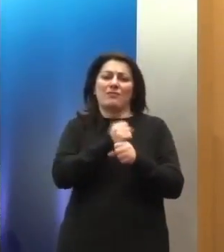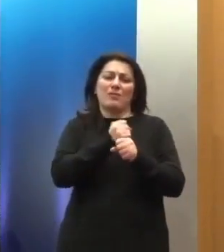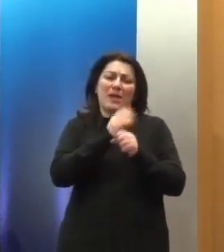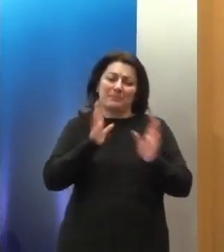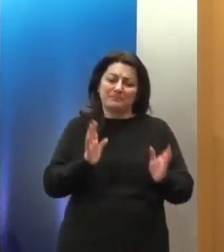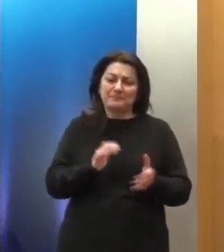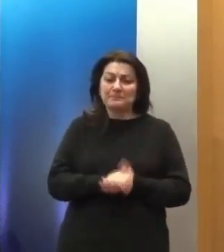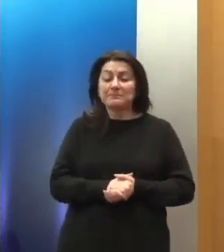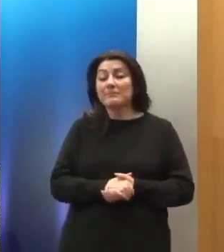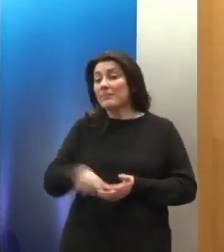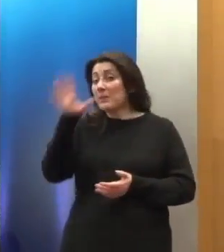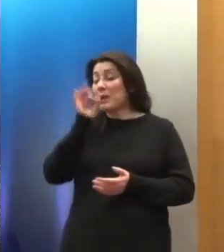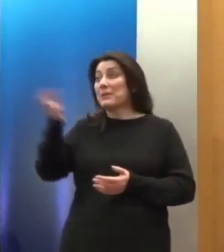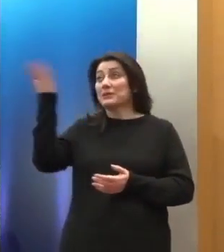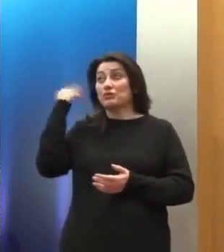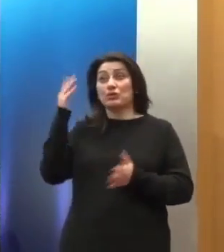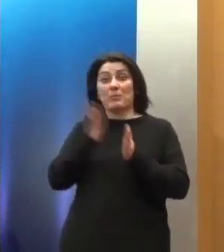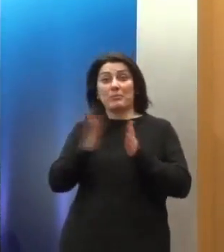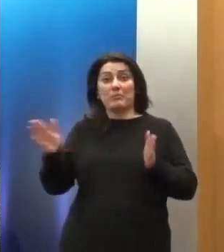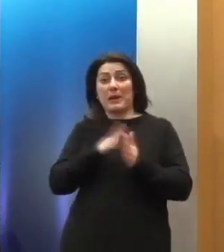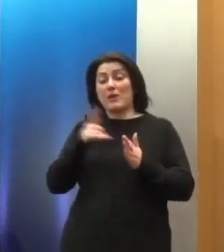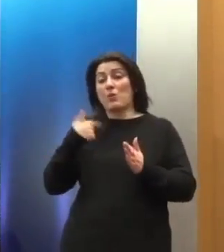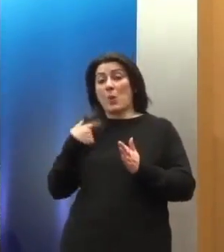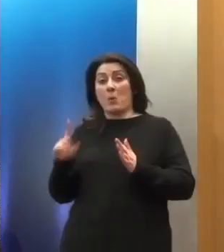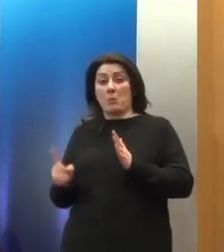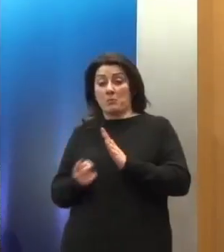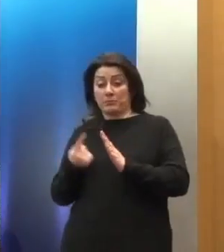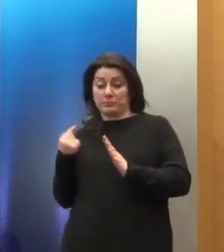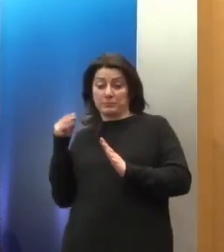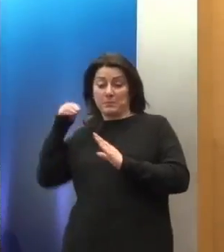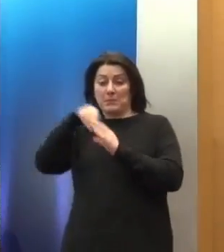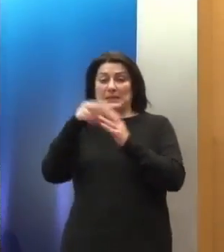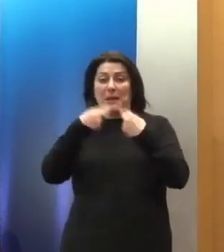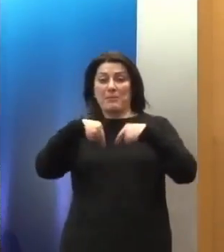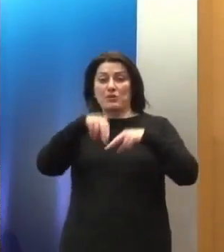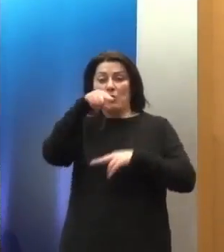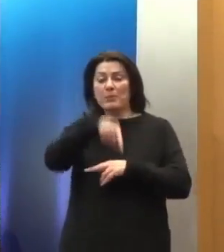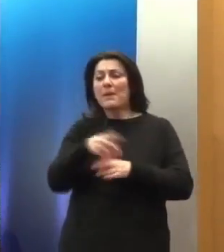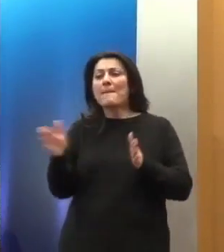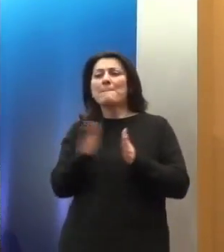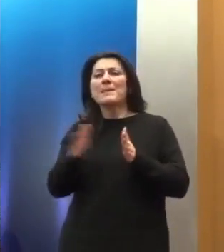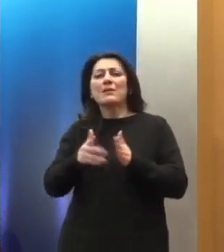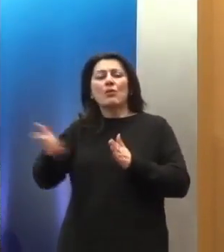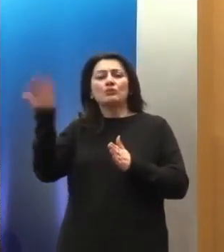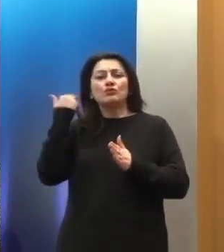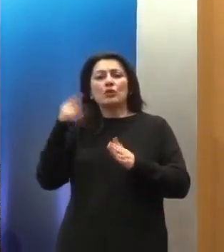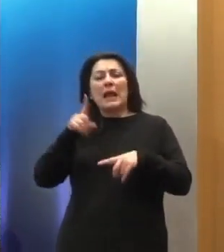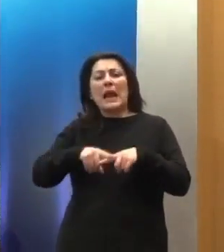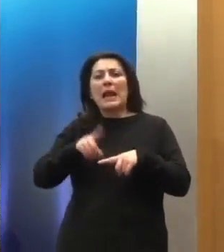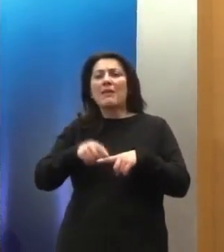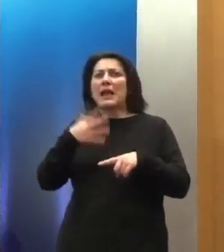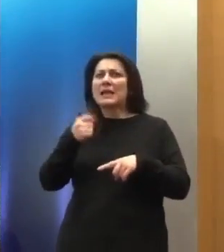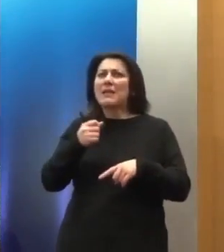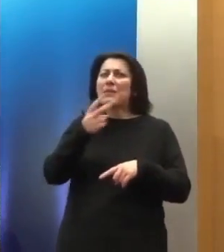όντως ήταν μια περίοδος, γιατί και εγώ τότε είχα πρωτό έρθει στην Επιτροπή, ήταν μια περίοδος πραγματικά όπου η Ελλάδα είχε δύο, τρεις,